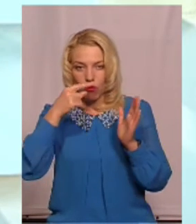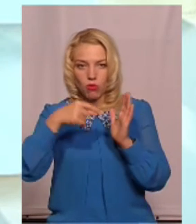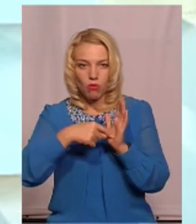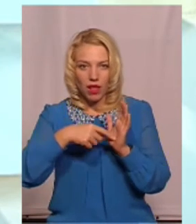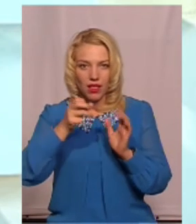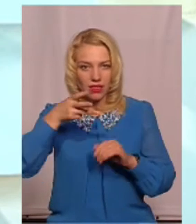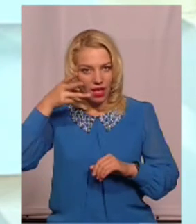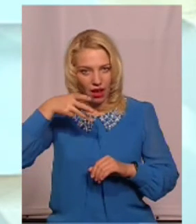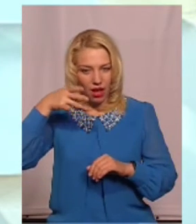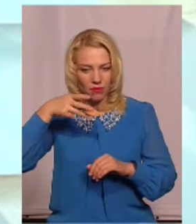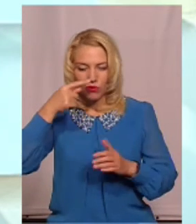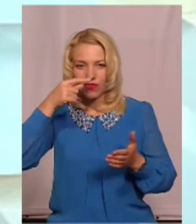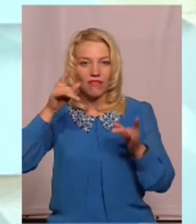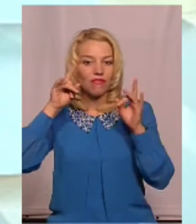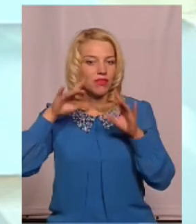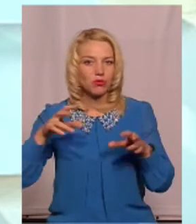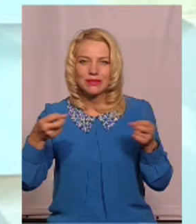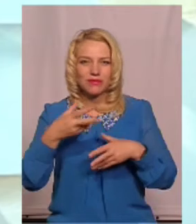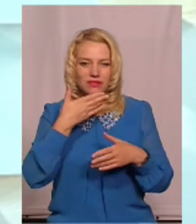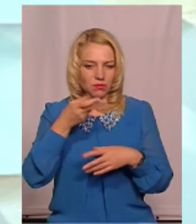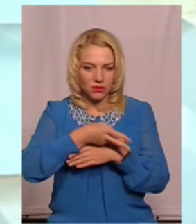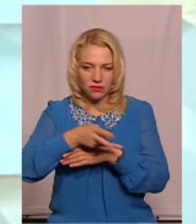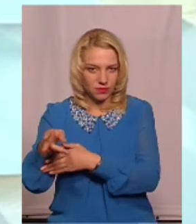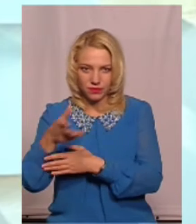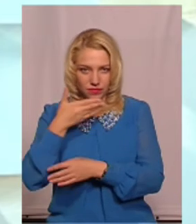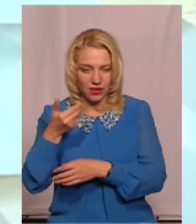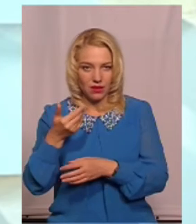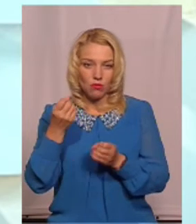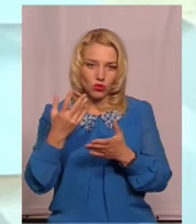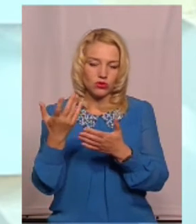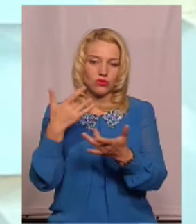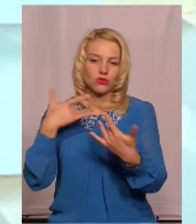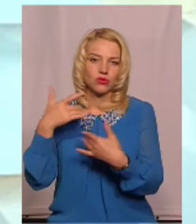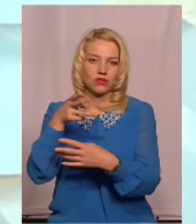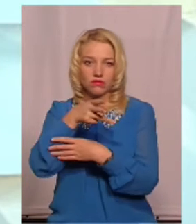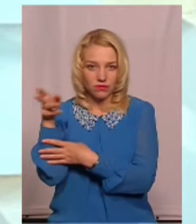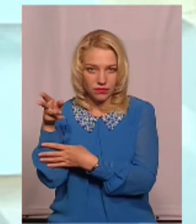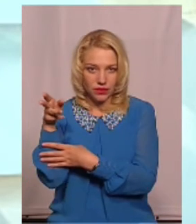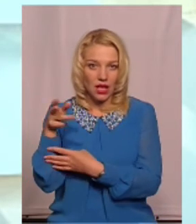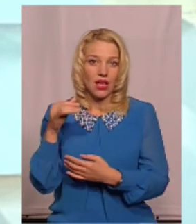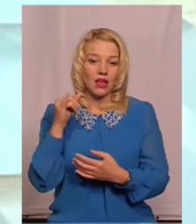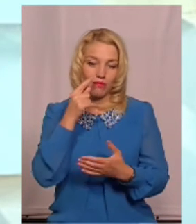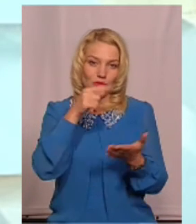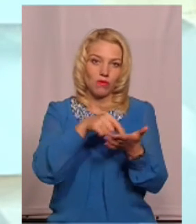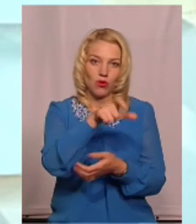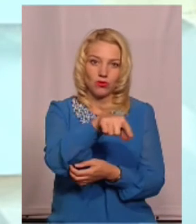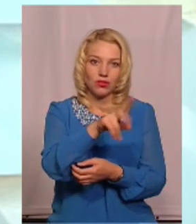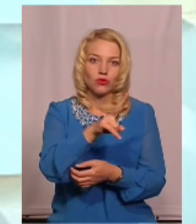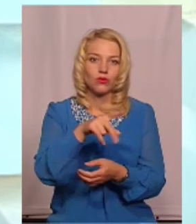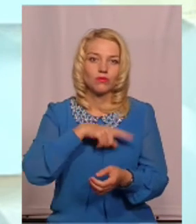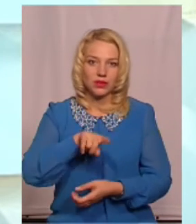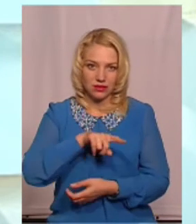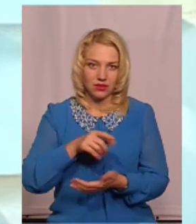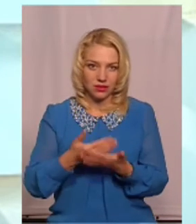потрапляє на камеру, так? Тобто фіксується. Тоді у цьому випадку людина не має